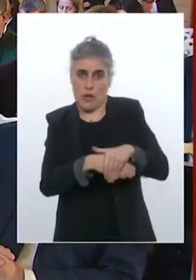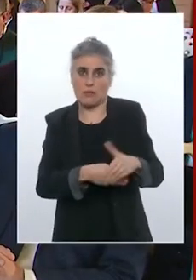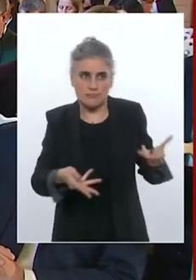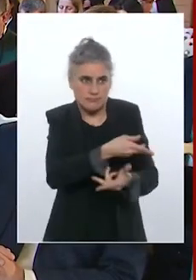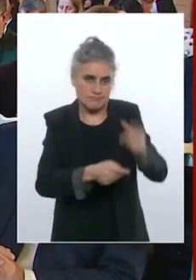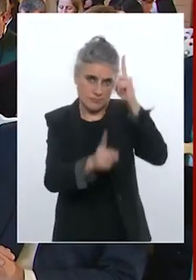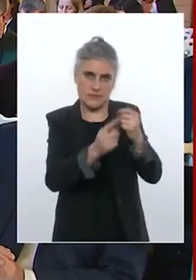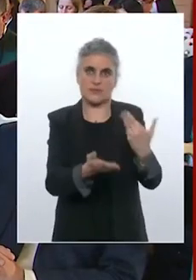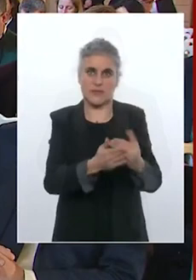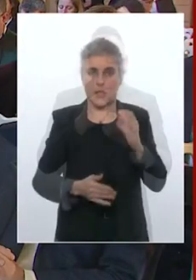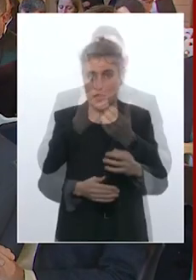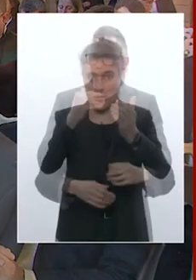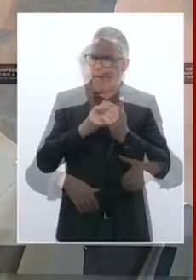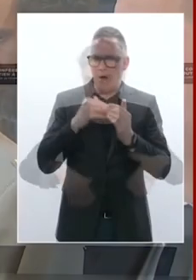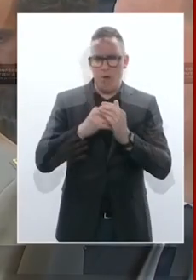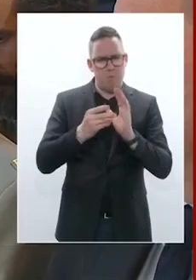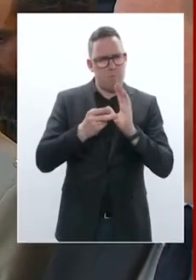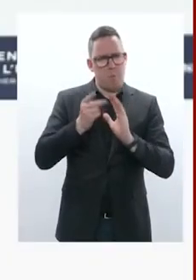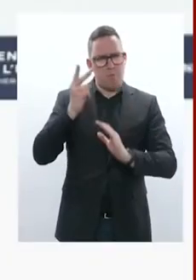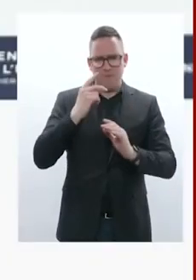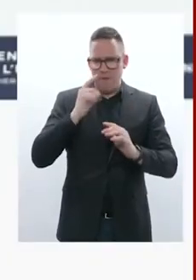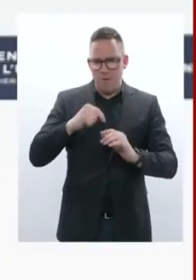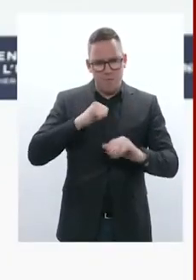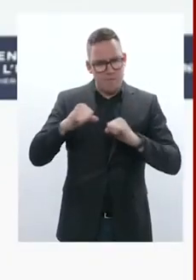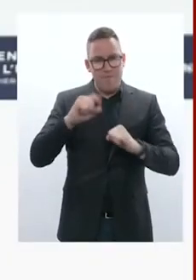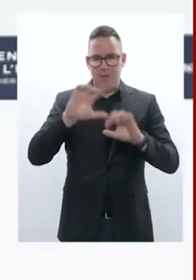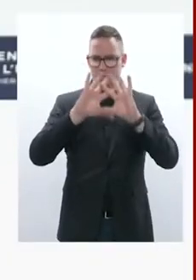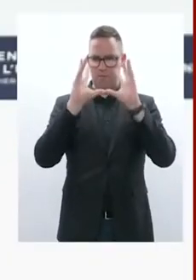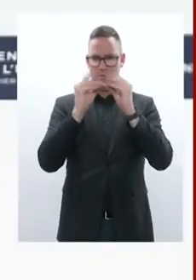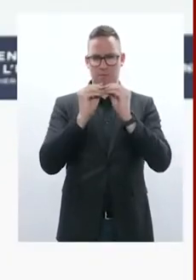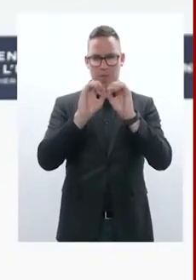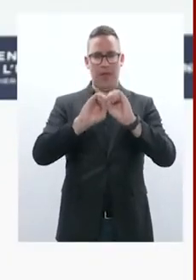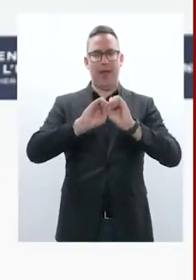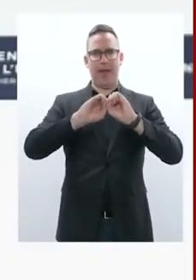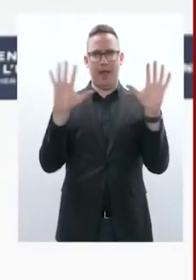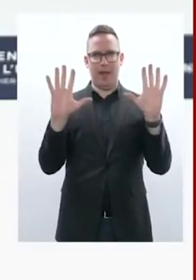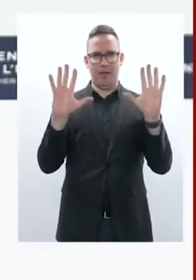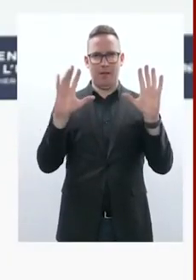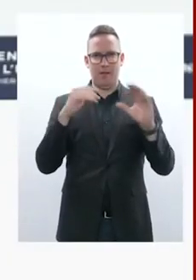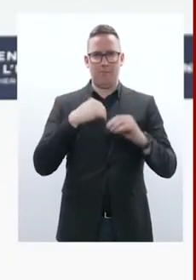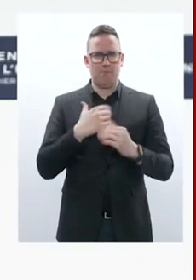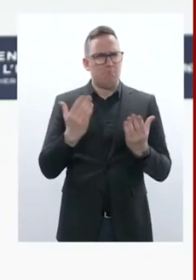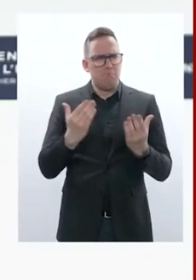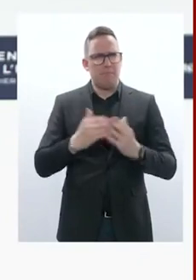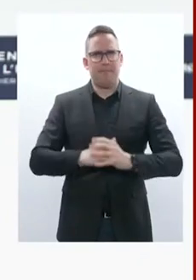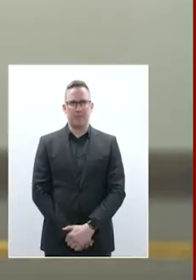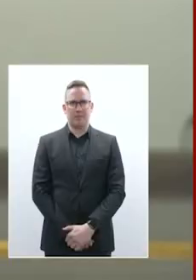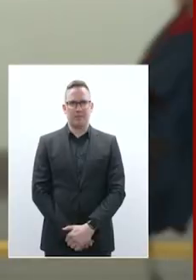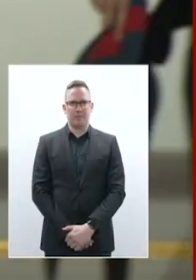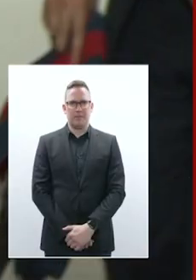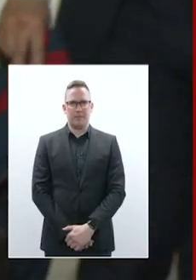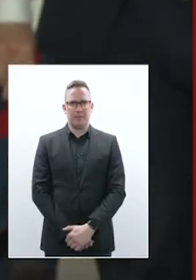atteindre notre objectif. Ce que je vais ici rappeler en trois points très simples, la Russie ne peut ni ne doit gagner cette guerre.